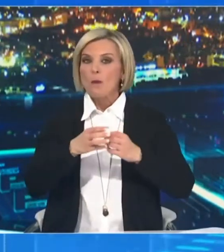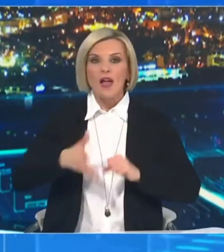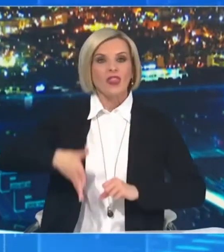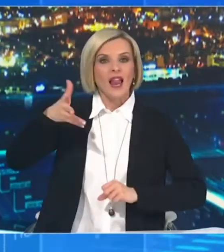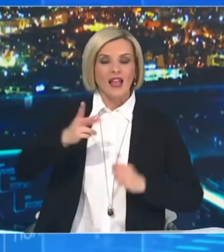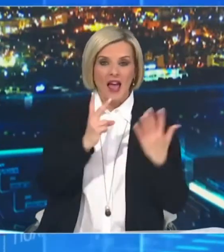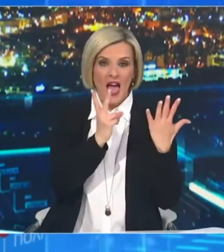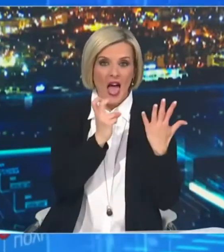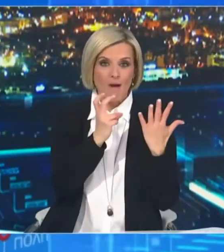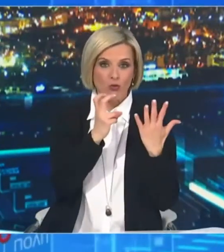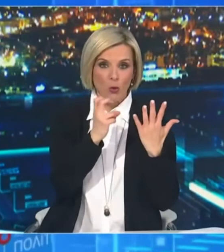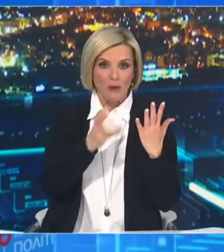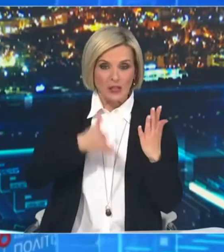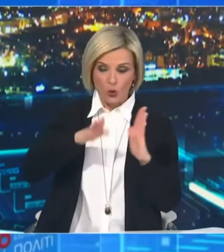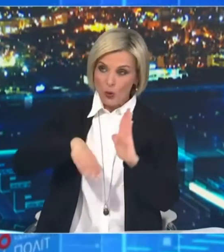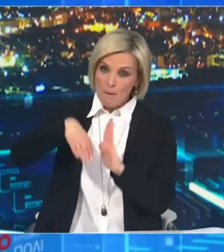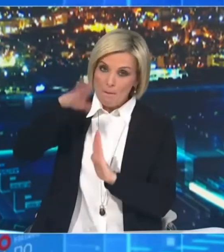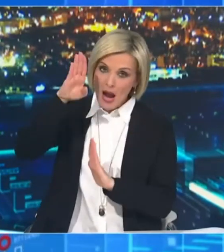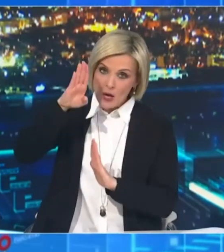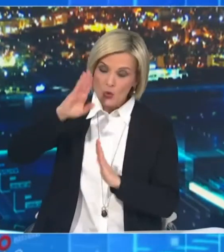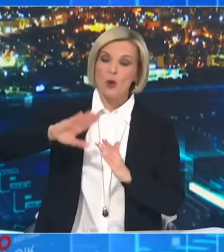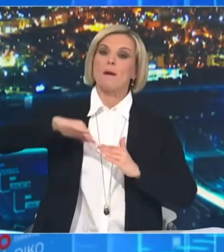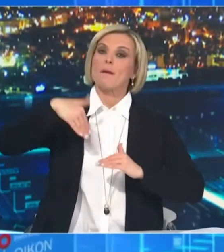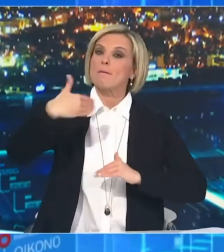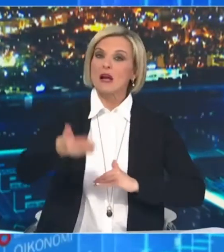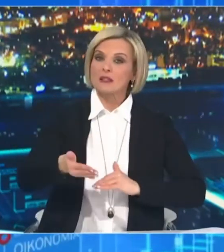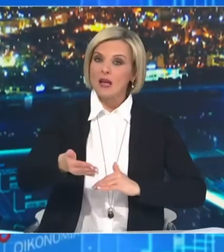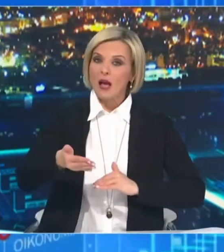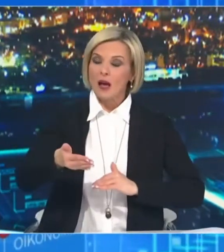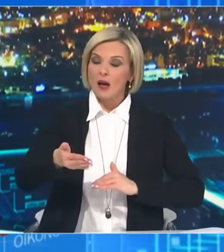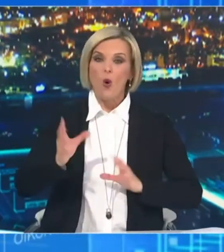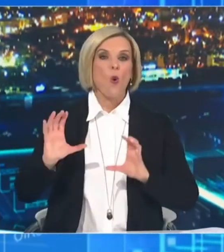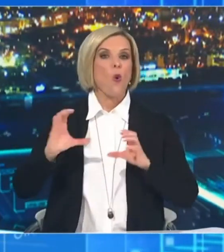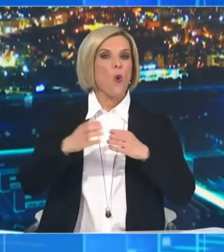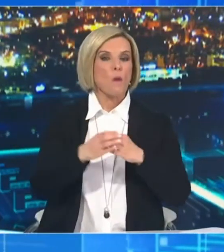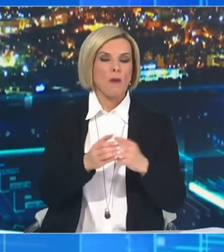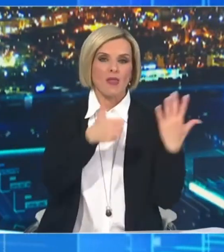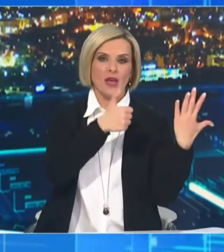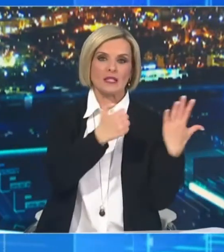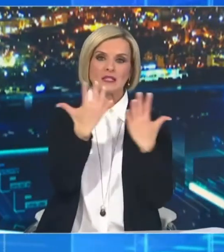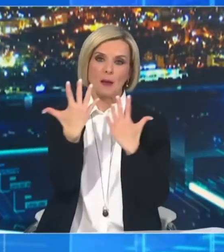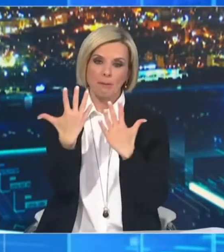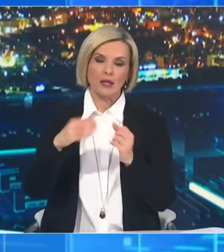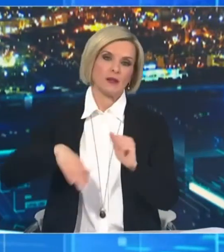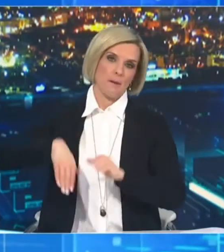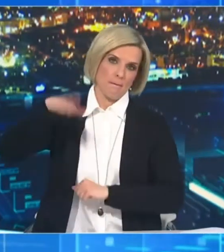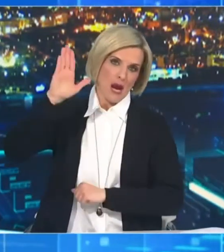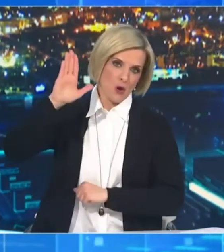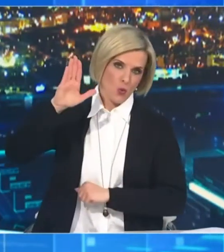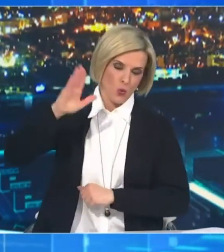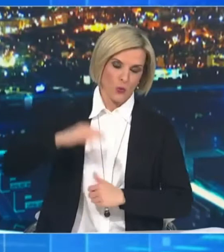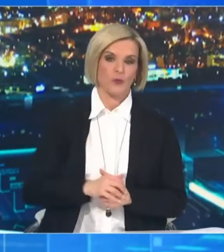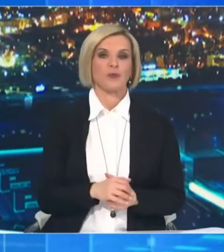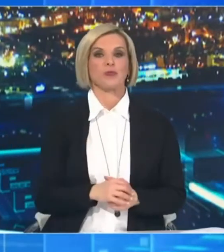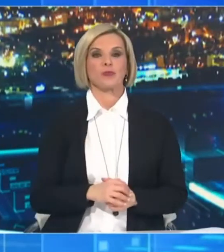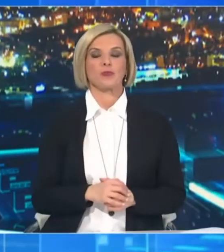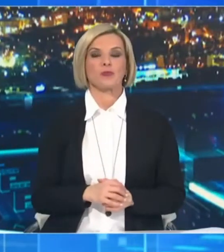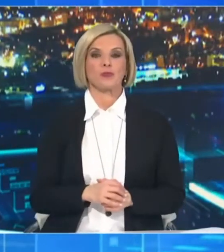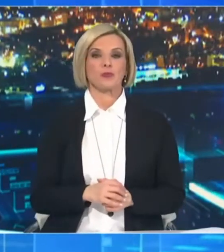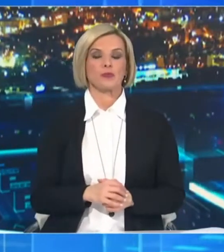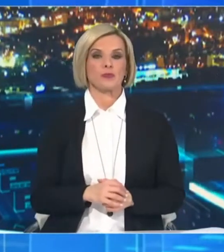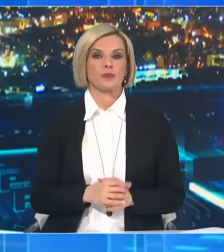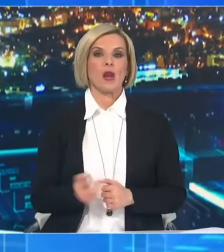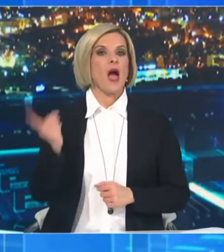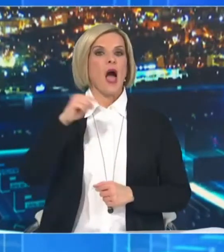ετών και άνω και εν συνεχεία τα άτομα ηλικίας 65 ετών και άνω ενώ τα άτομα